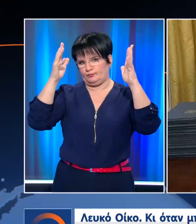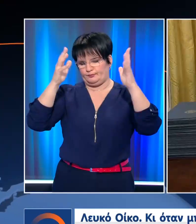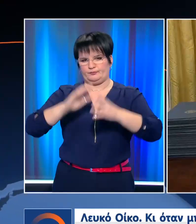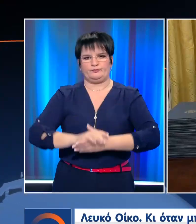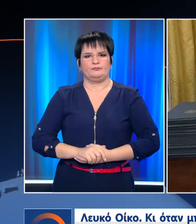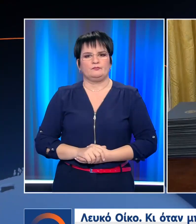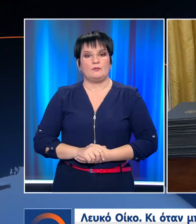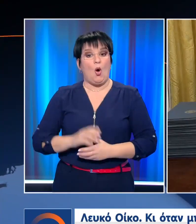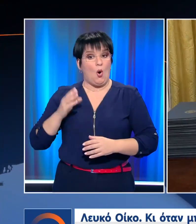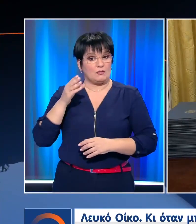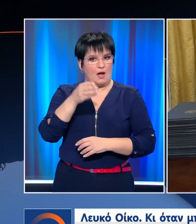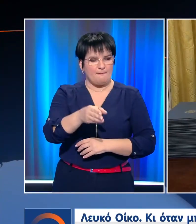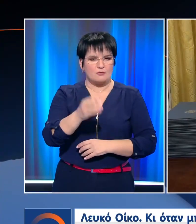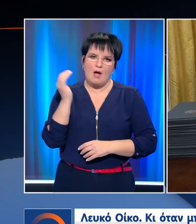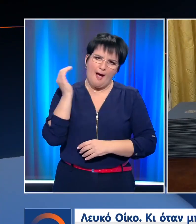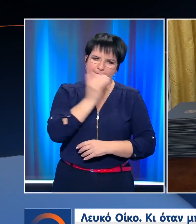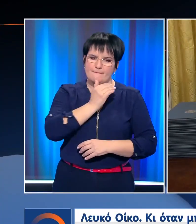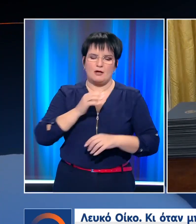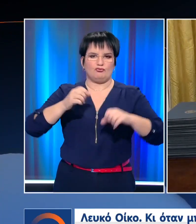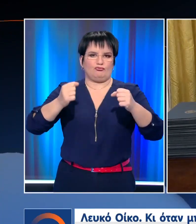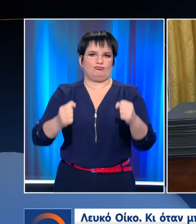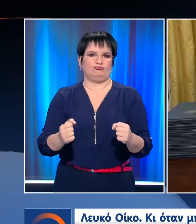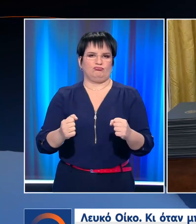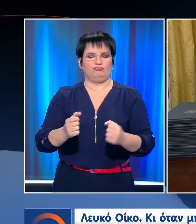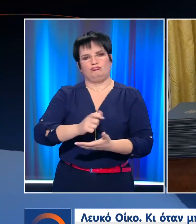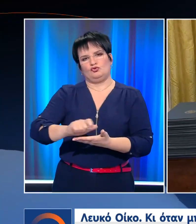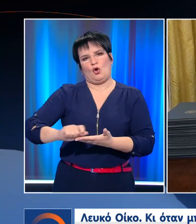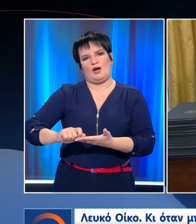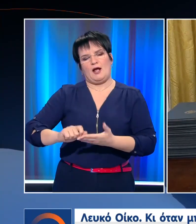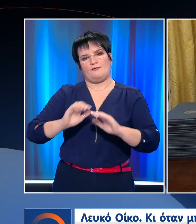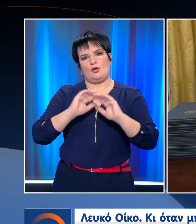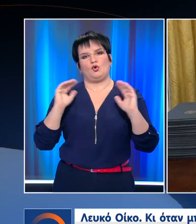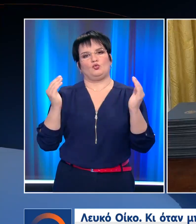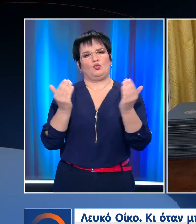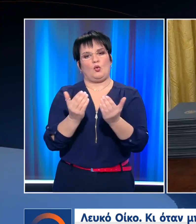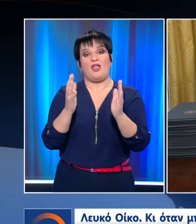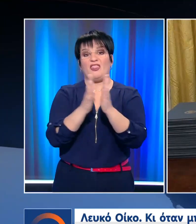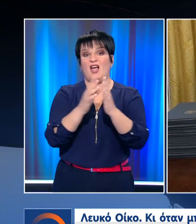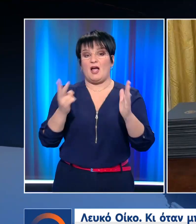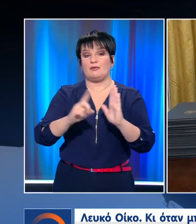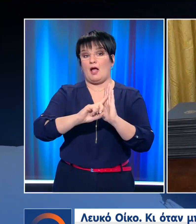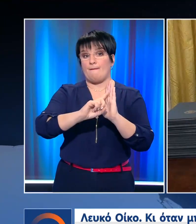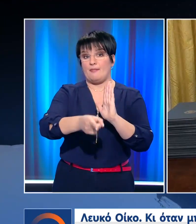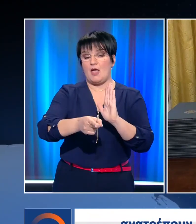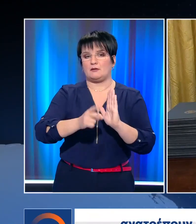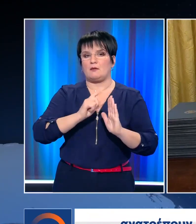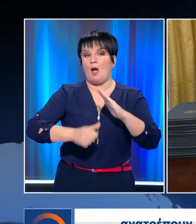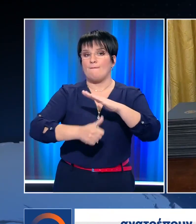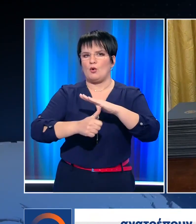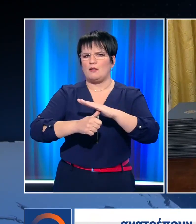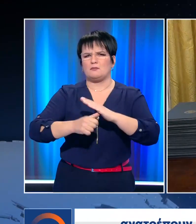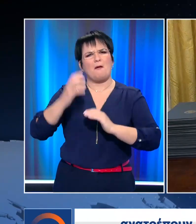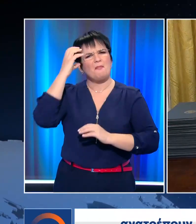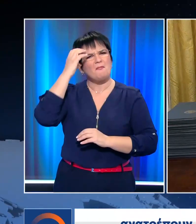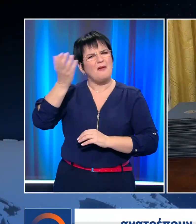Και όταν μπήκε μέσα η πρώτη του δουλειά ήταν να πάει στο Βαλγραφείο και να υπογράψει 17 προεδρικά διατάγματα που ανατρέπουν τις